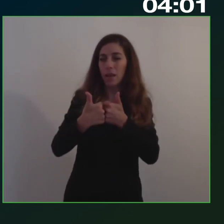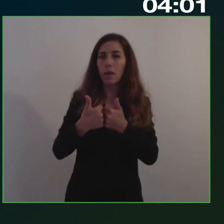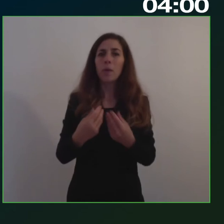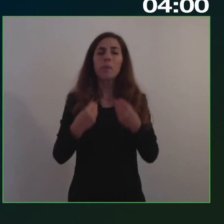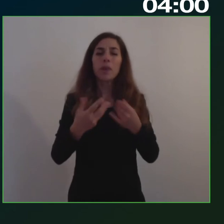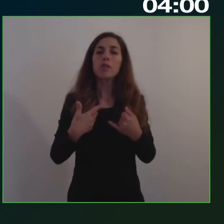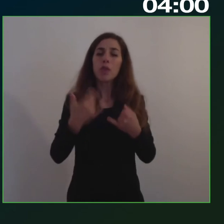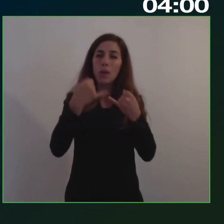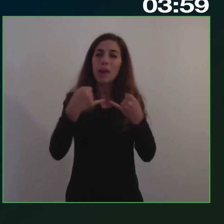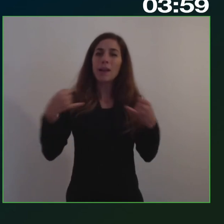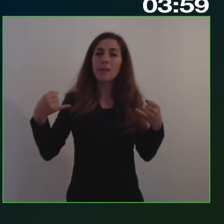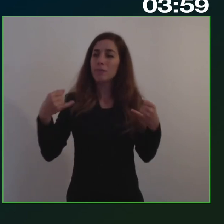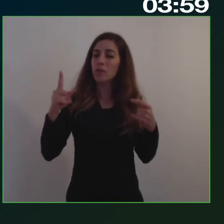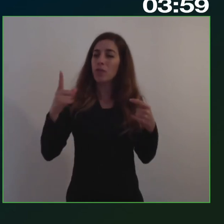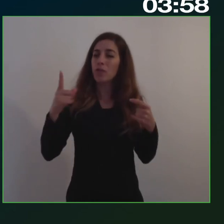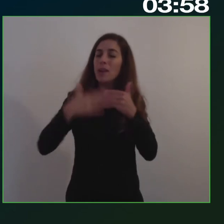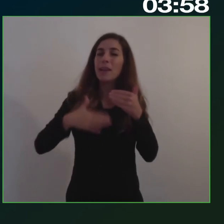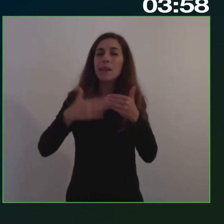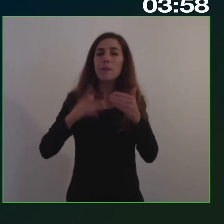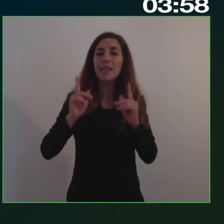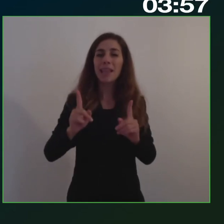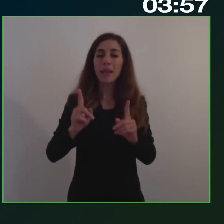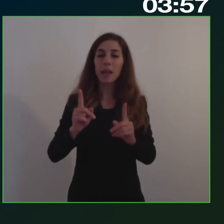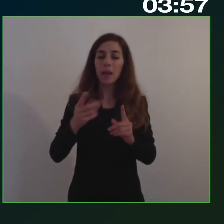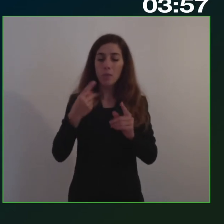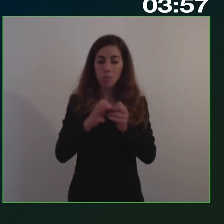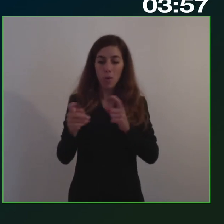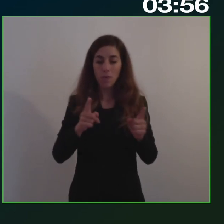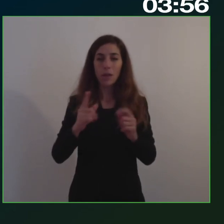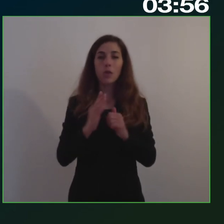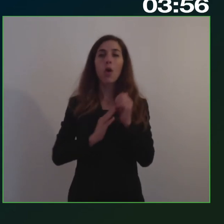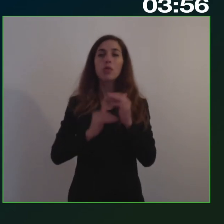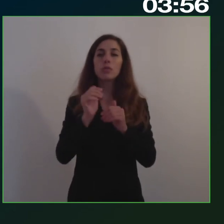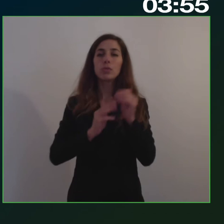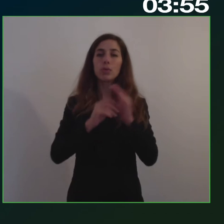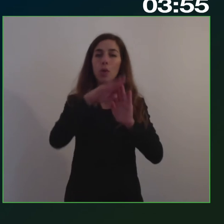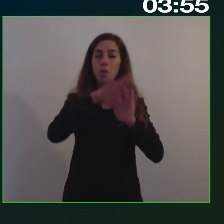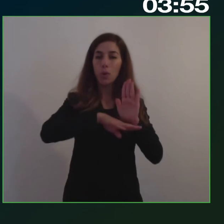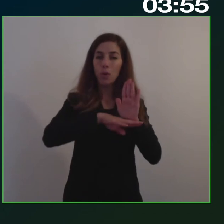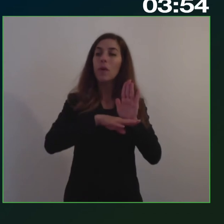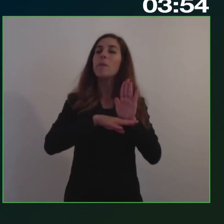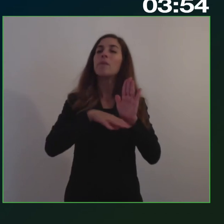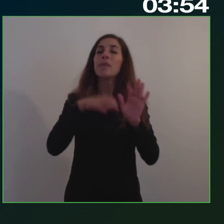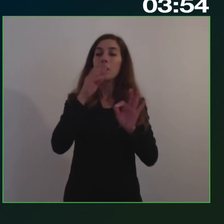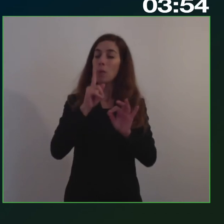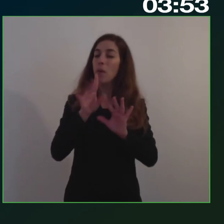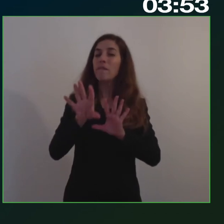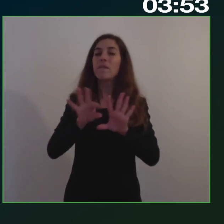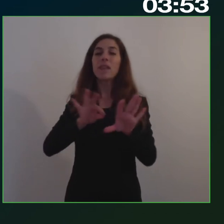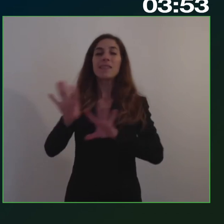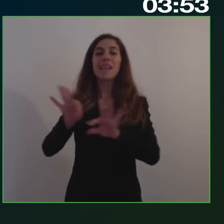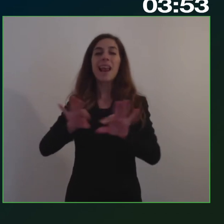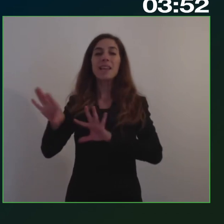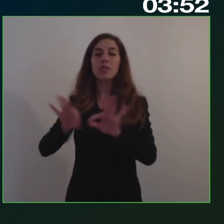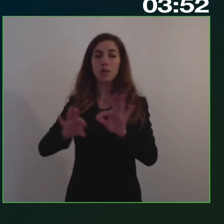legato sia alla fase ascendente, cioè nell'asse di costruzione, la programmazione e di selezione poettuale, sia